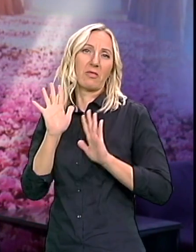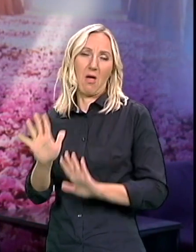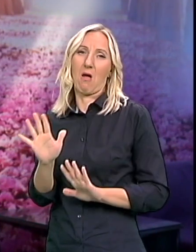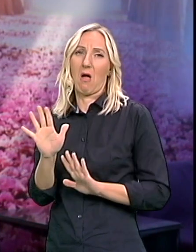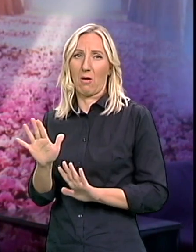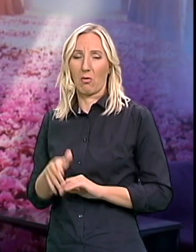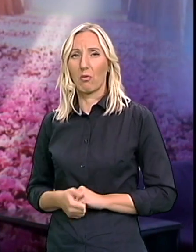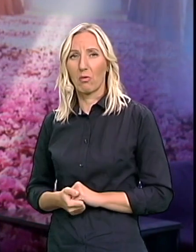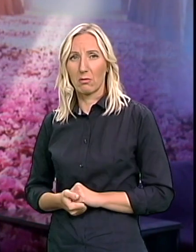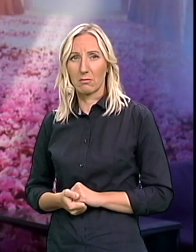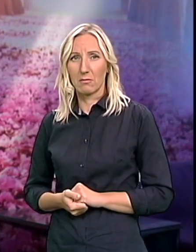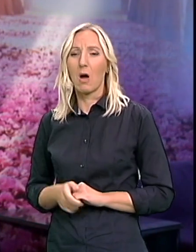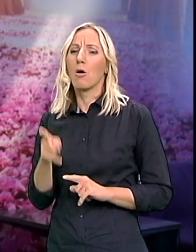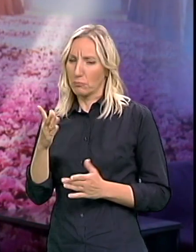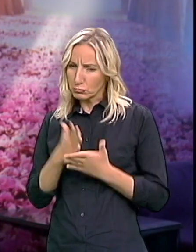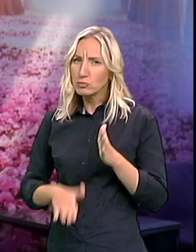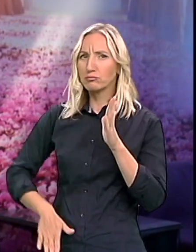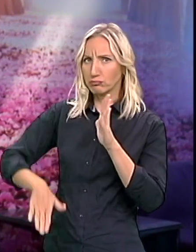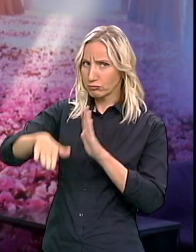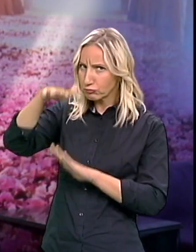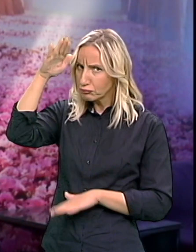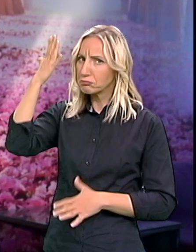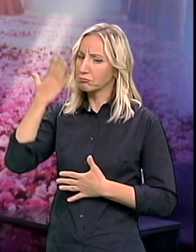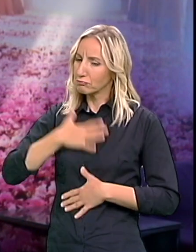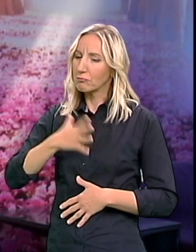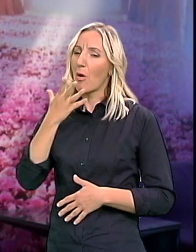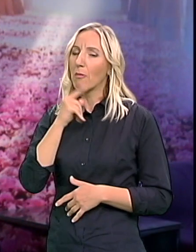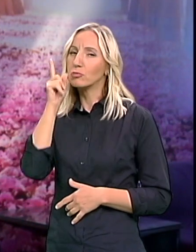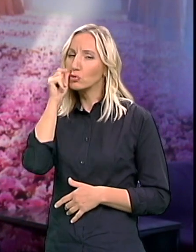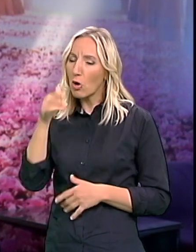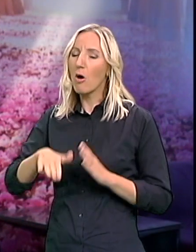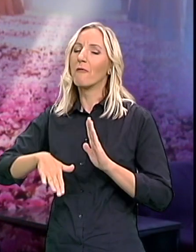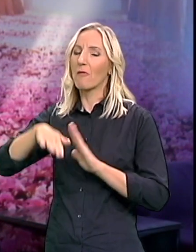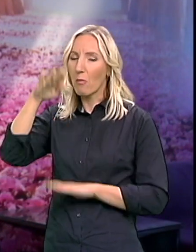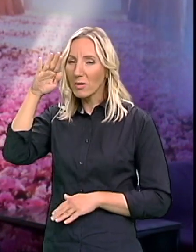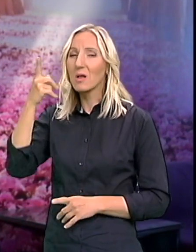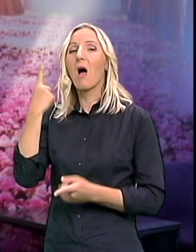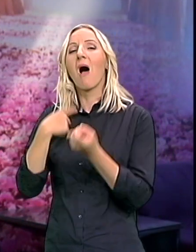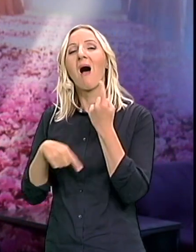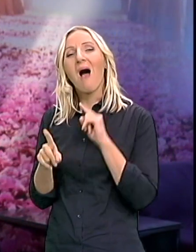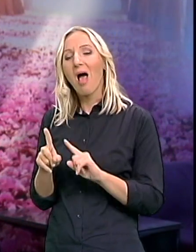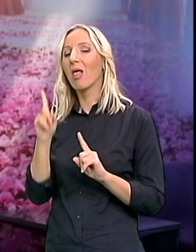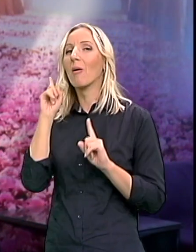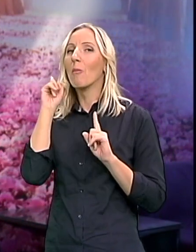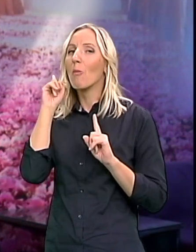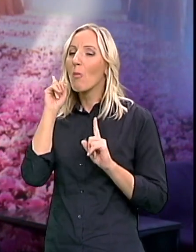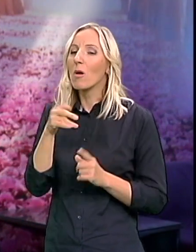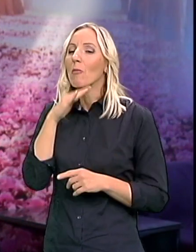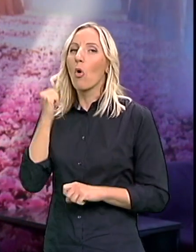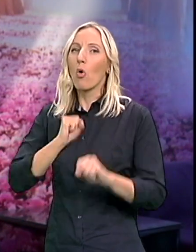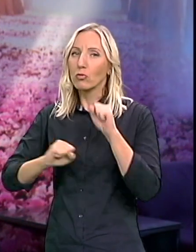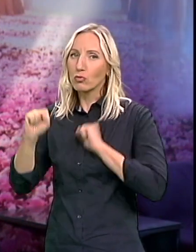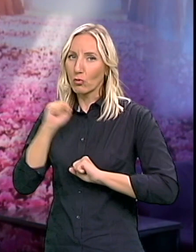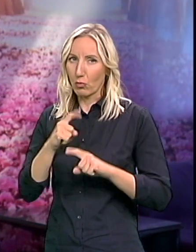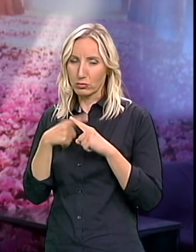sladak I da će porastiti u dragog i lepog čoveka Ali da će on mnogo da se trudimo oko njega